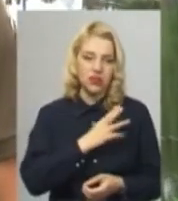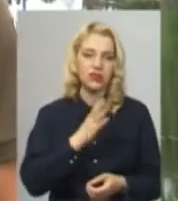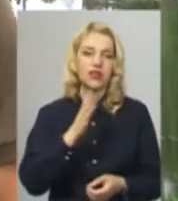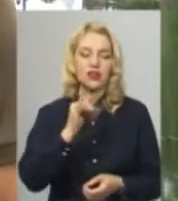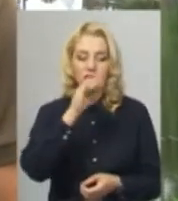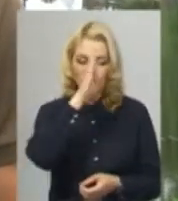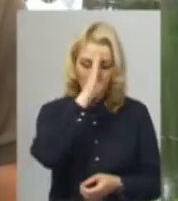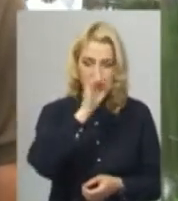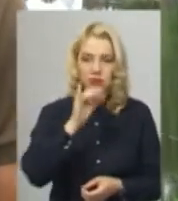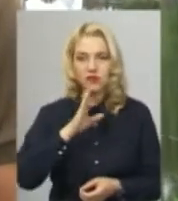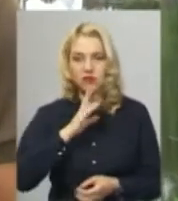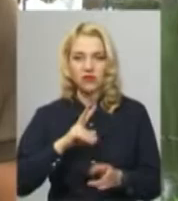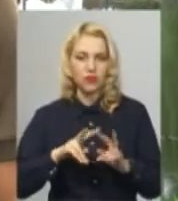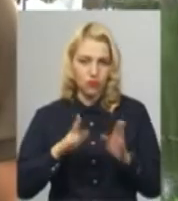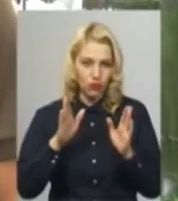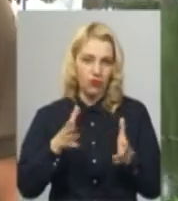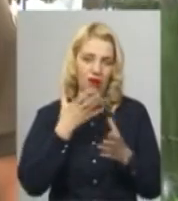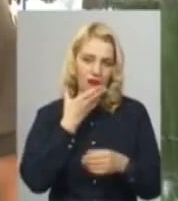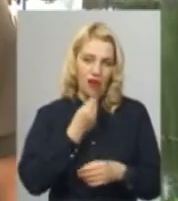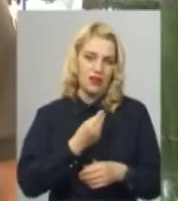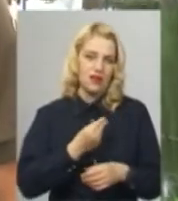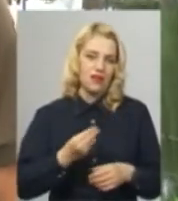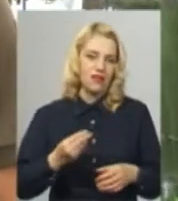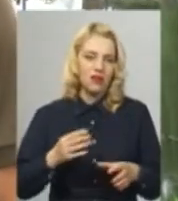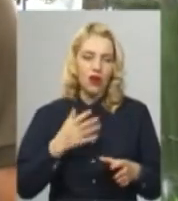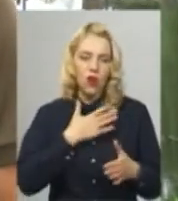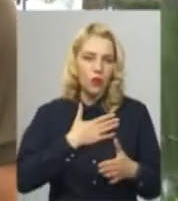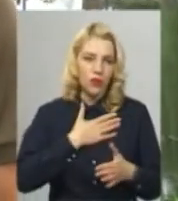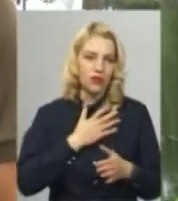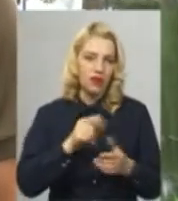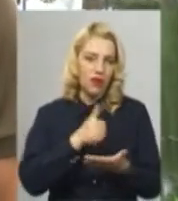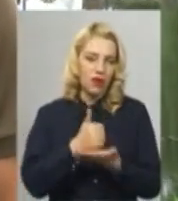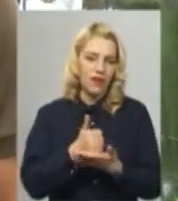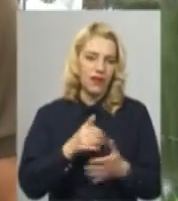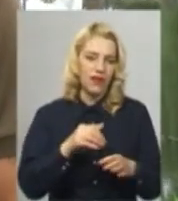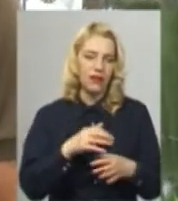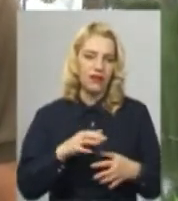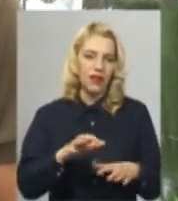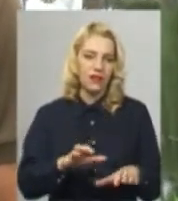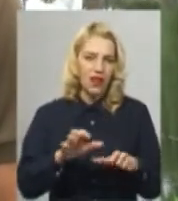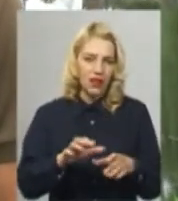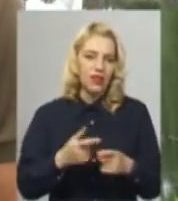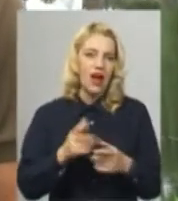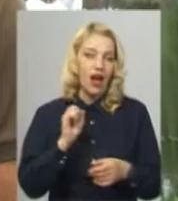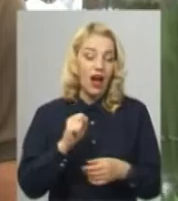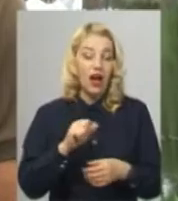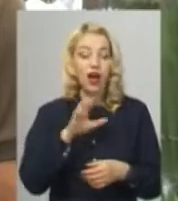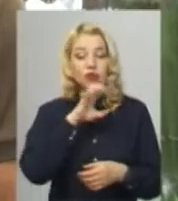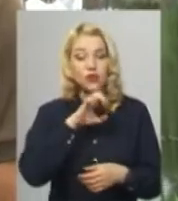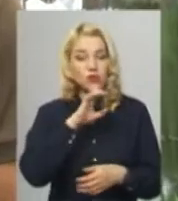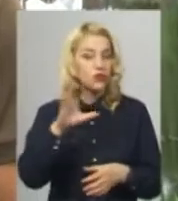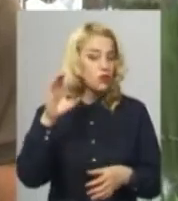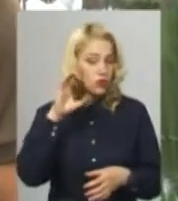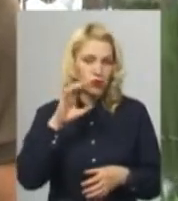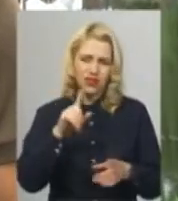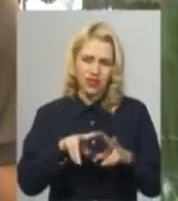гарний кінолог. Але це те саме головне – мати бажання і любити тварин. А собаки слухаються їх